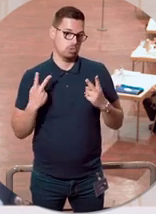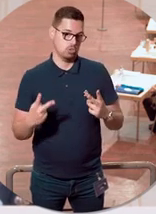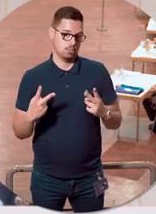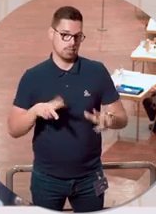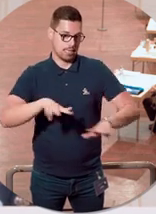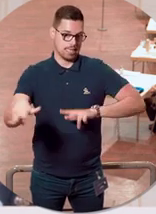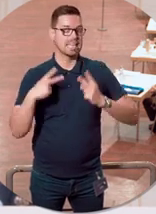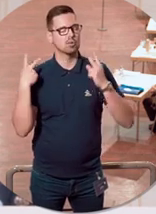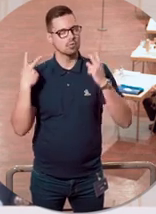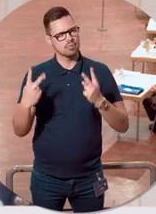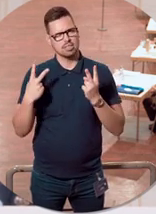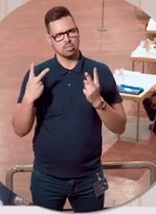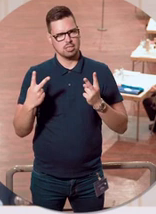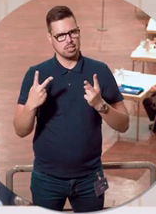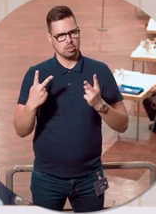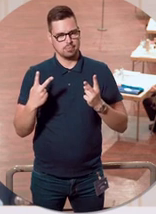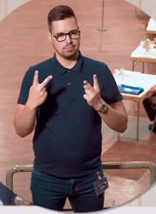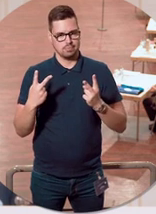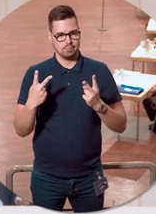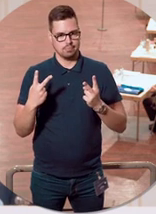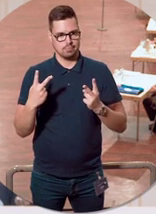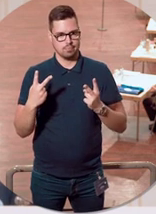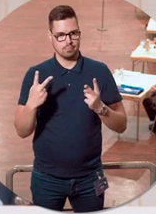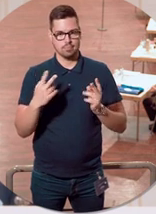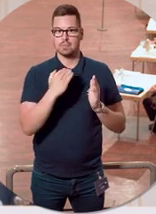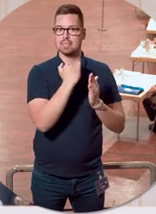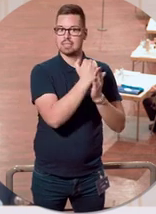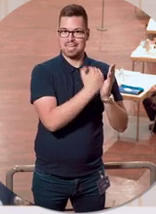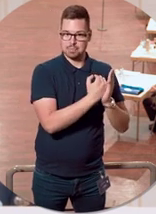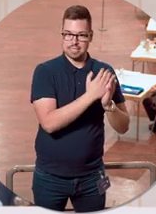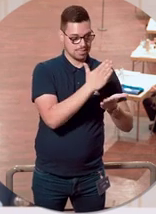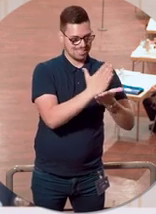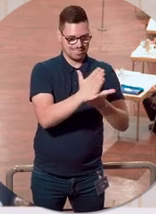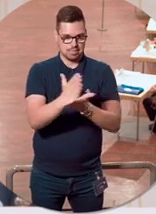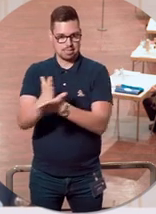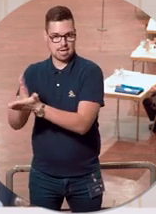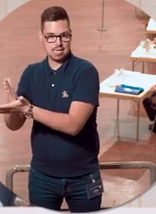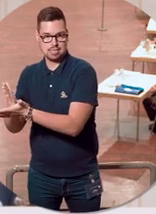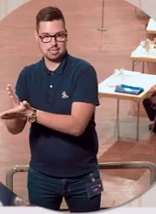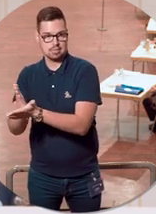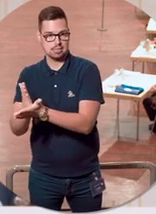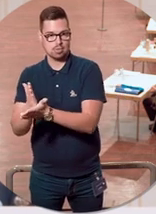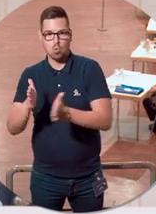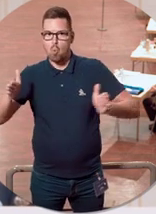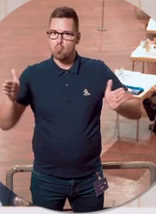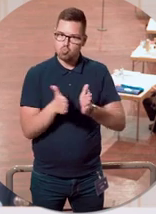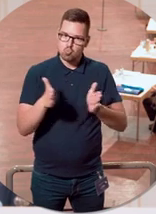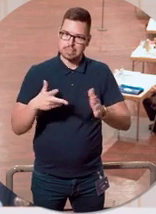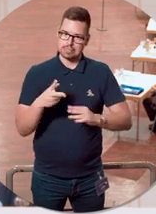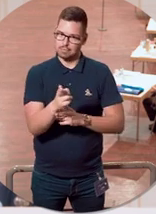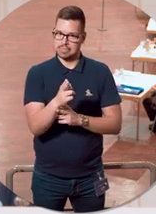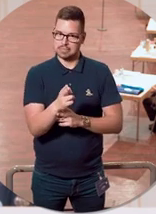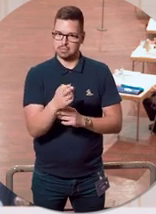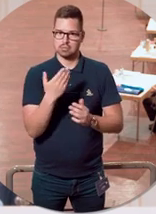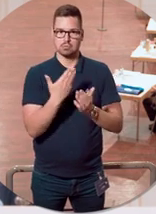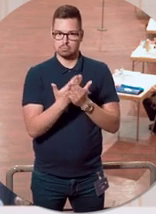wichtig war. Wir teilen diese Impftermine im sehr kurzfristigen Rhythmus zu. Das bedeutet, wenn eben